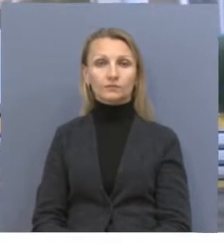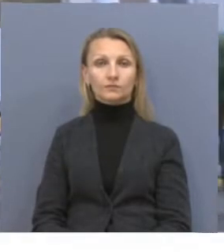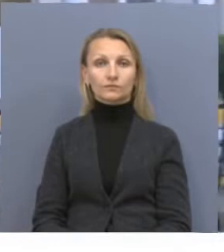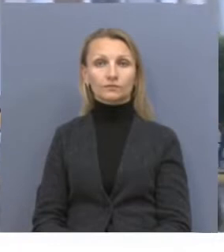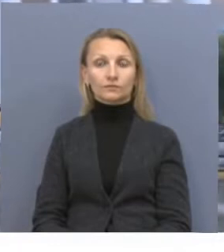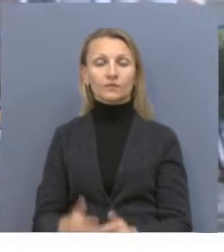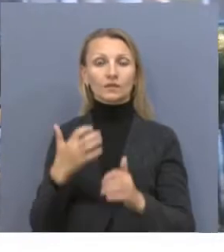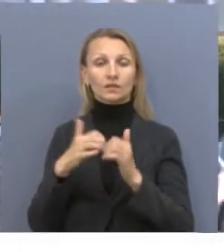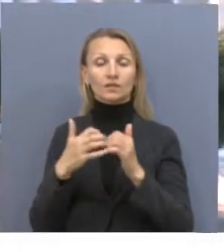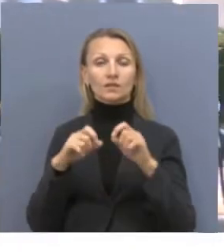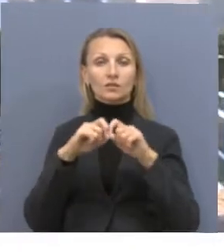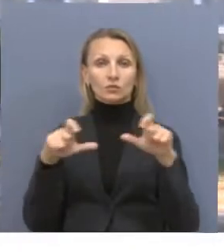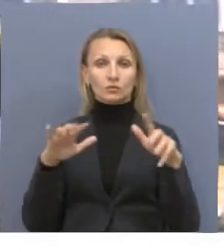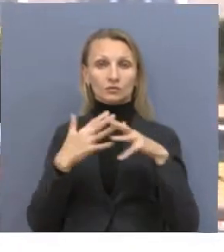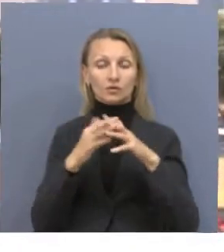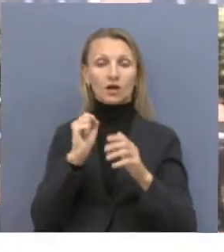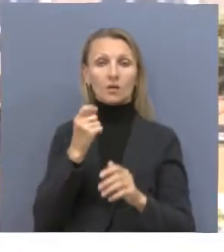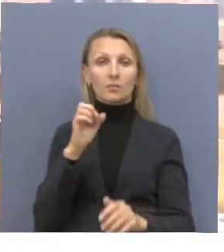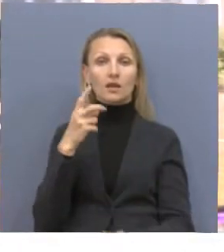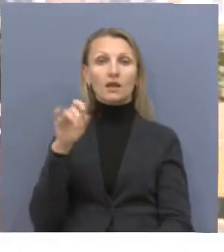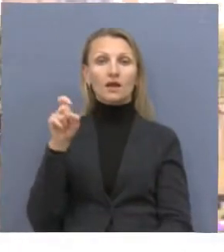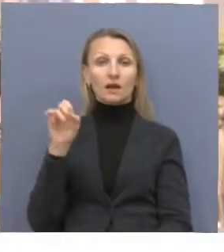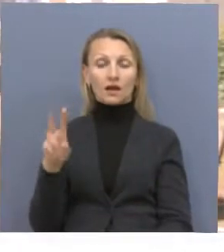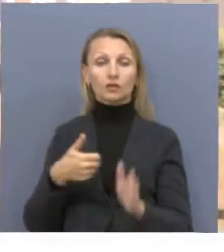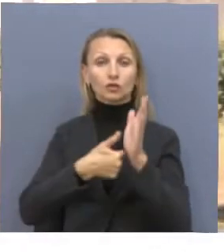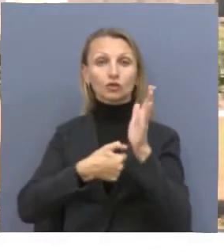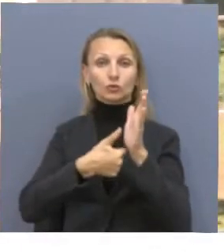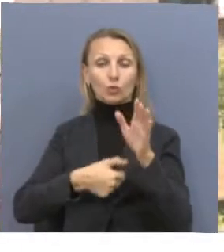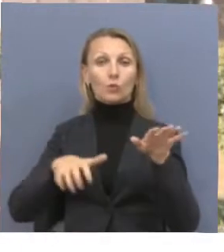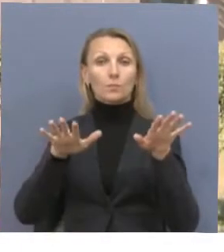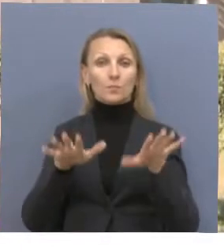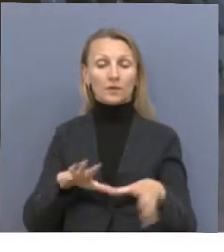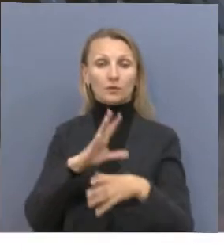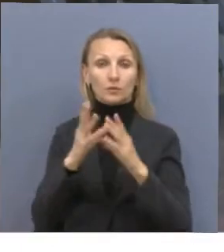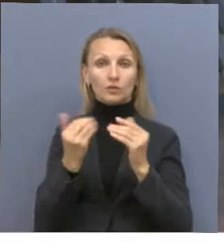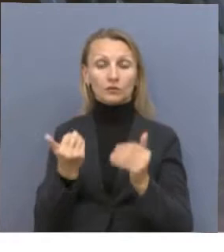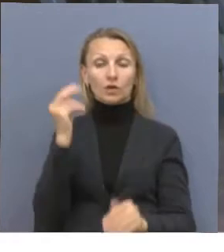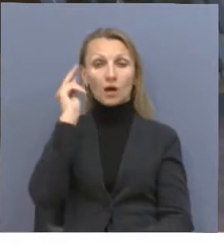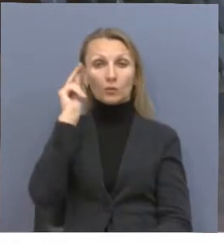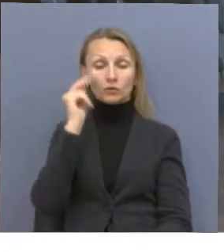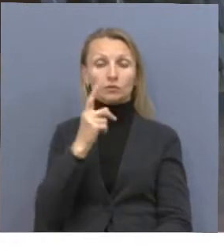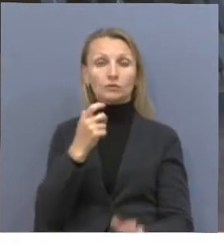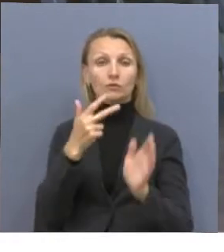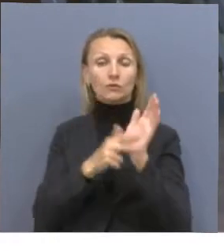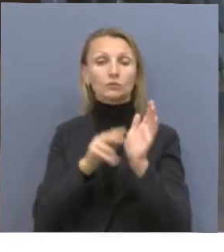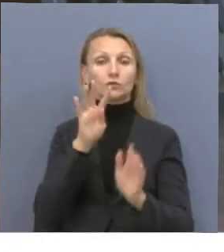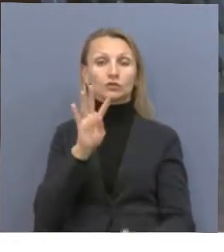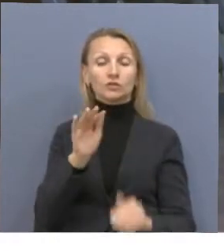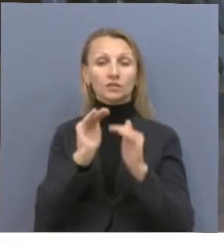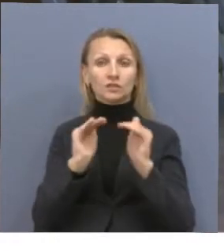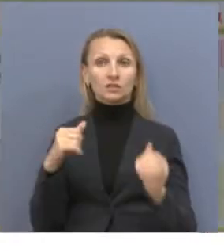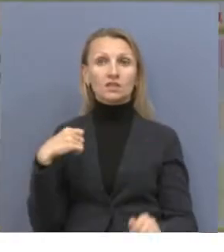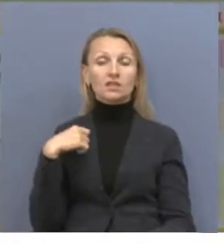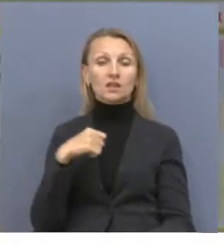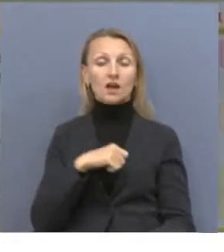Средняя школа в ауле Аблайхан рассчитана на 600 мест. Сегодня здесь обучаются 184 учащихся. Само